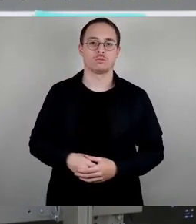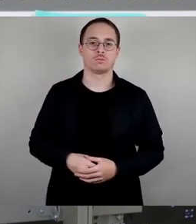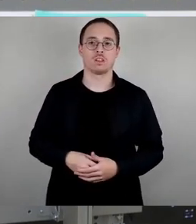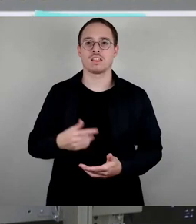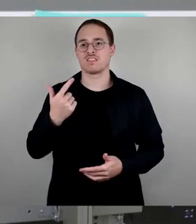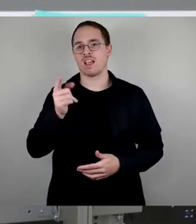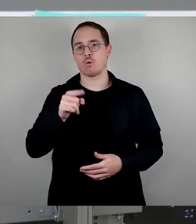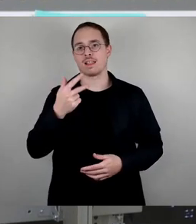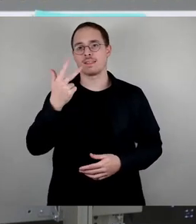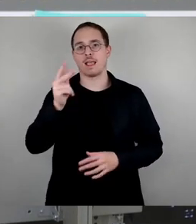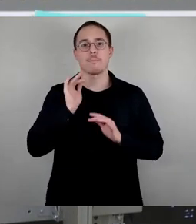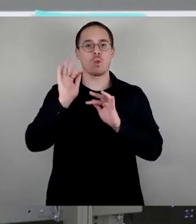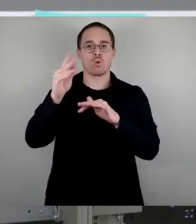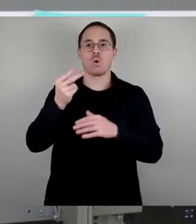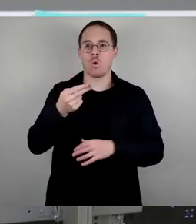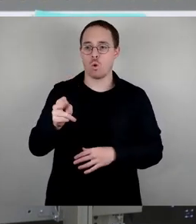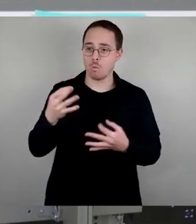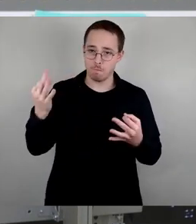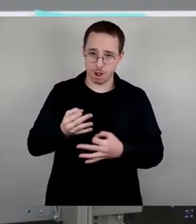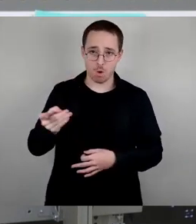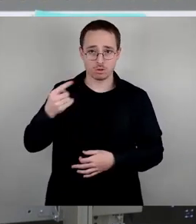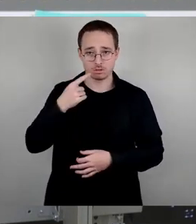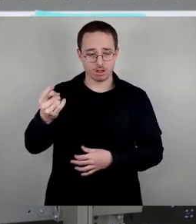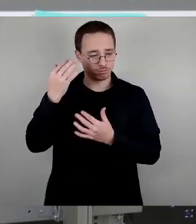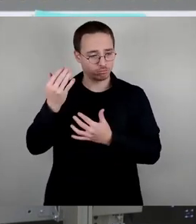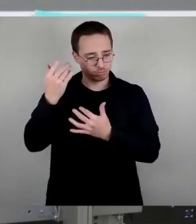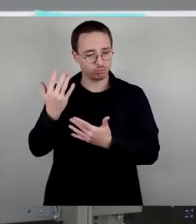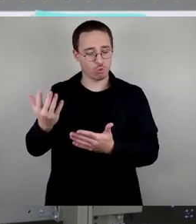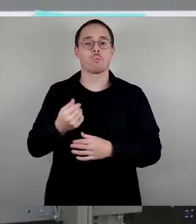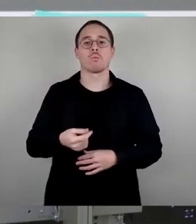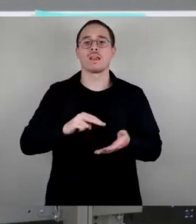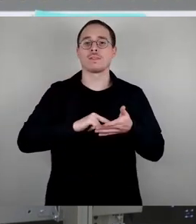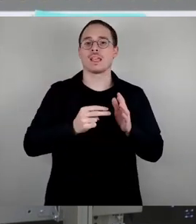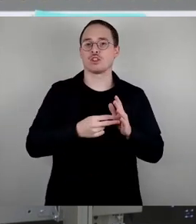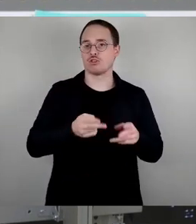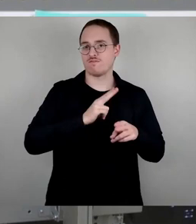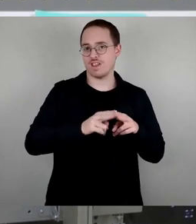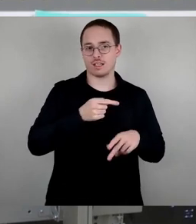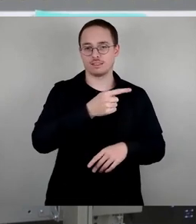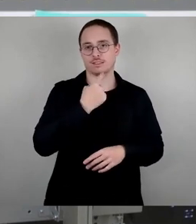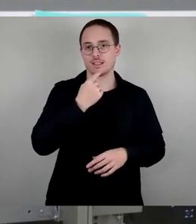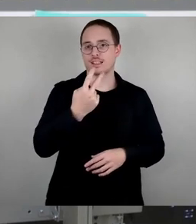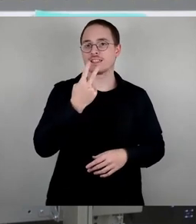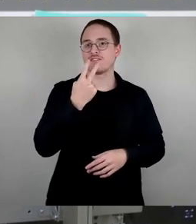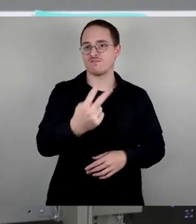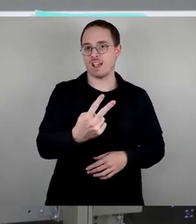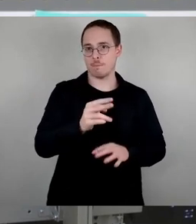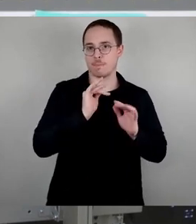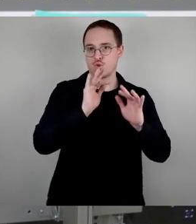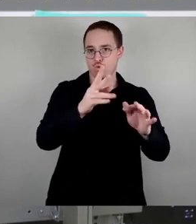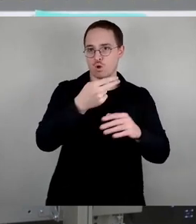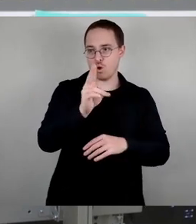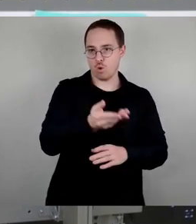benötigt und 2 Millionen Euro würden durch die technischen Werke auch als Eigenmittel bereitgestellt werden. Auch das ist mittlerweile bekannt